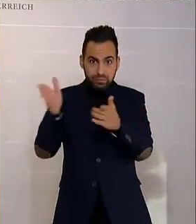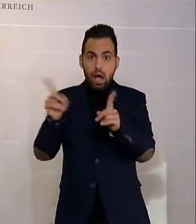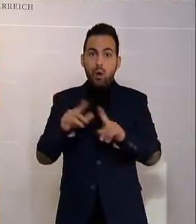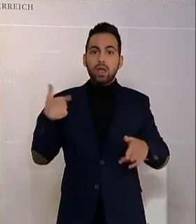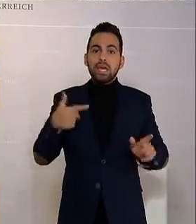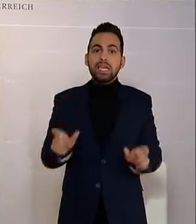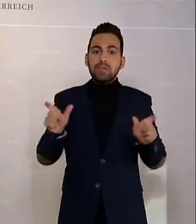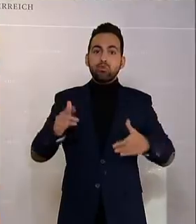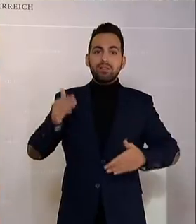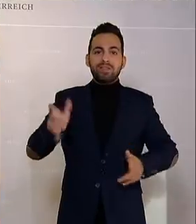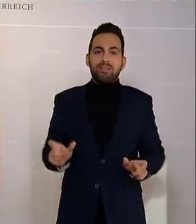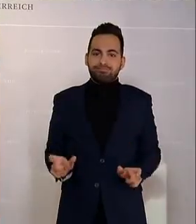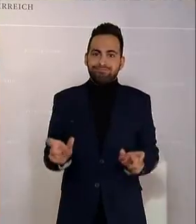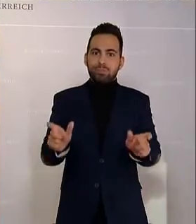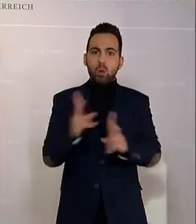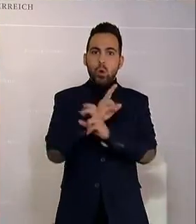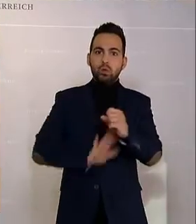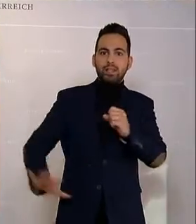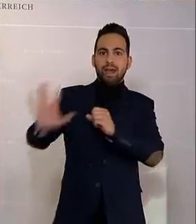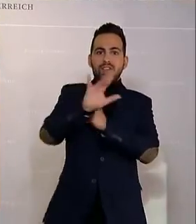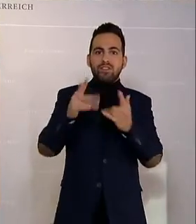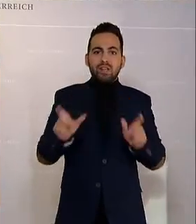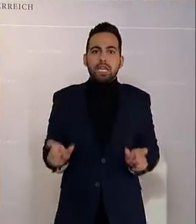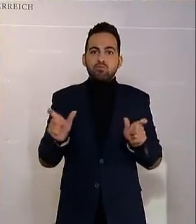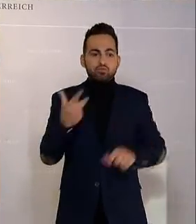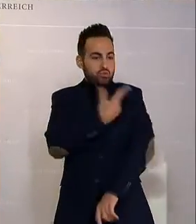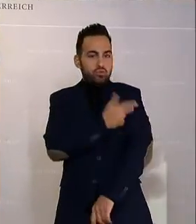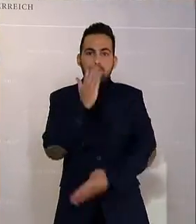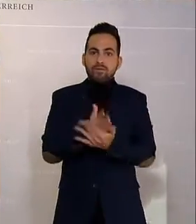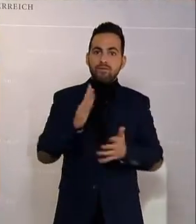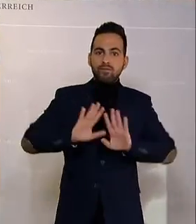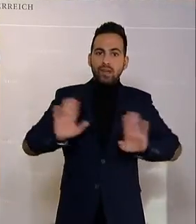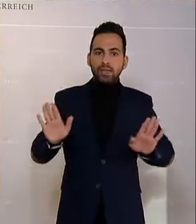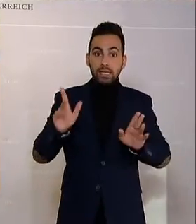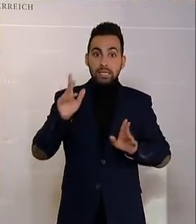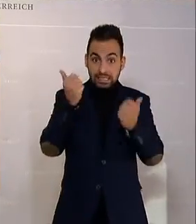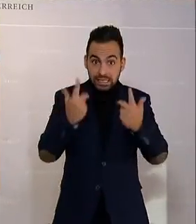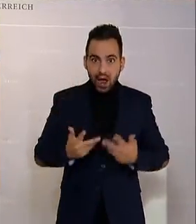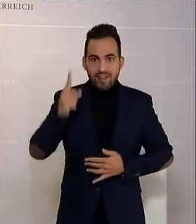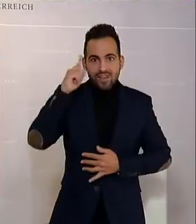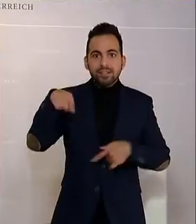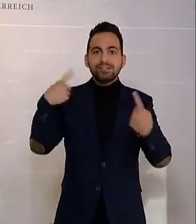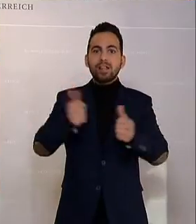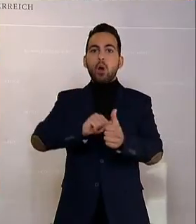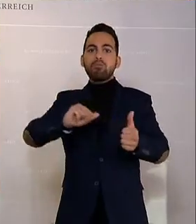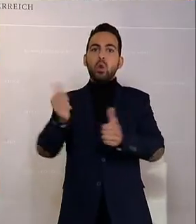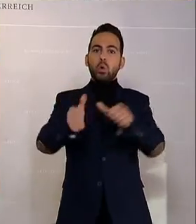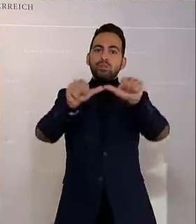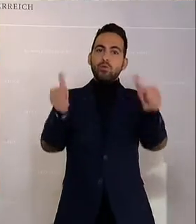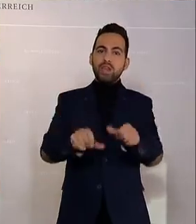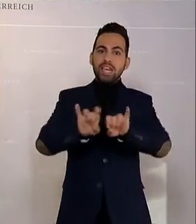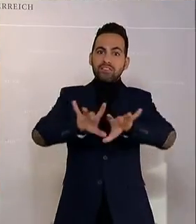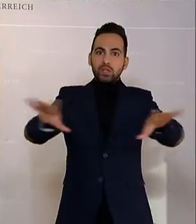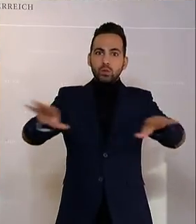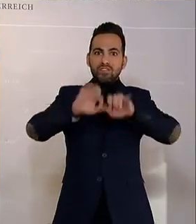Immunität in der österreichischen Bevölkerung ist. Dabei wäre das eine ganz wesentliche Kennzahl, damit die Prognosemodelle für die Infektionswellen auch genau sind. Und wie